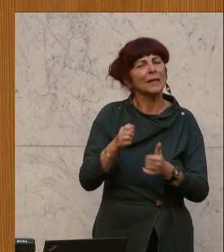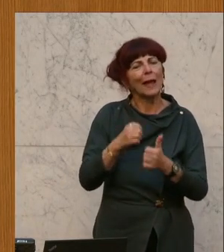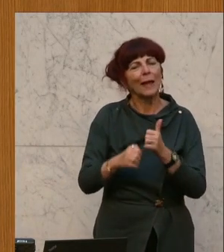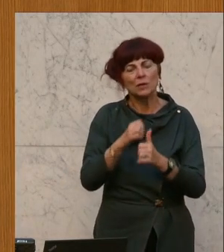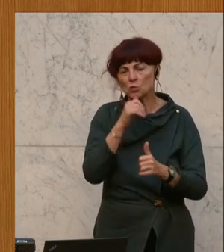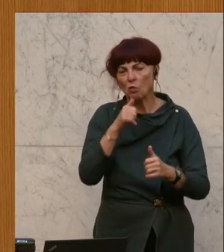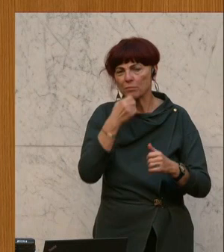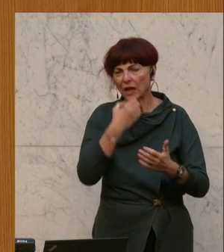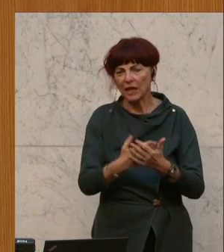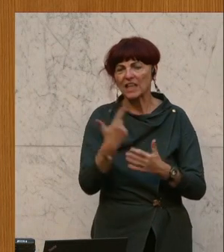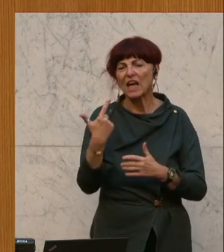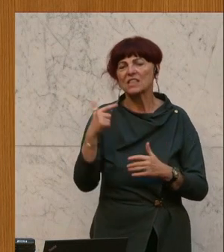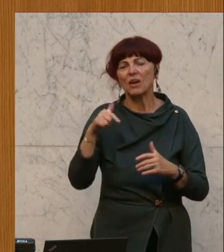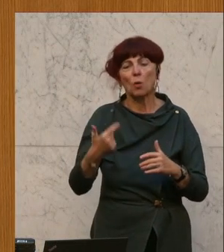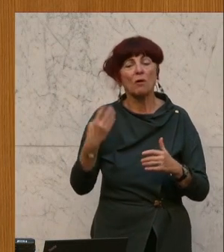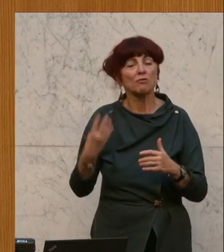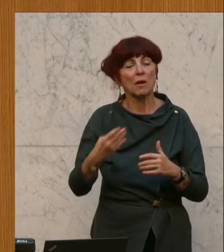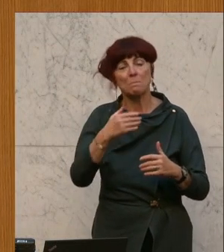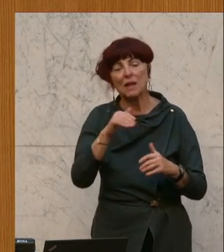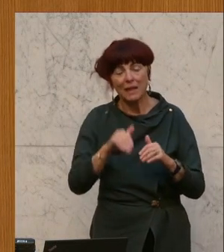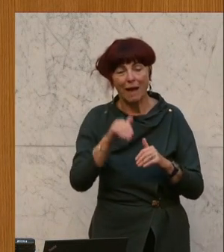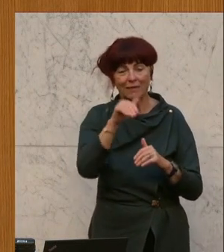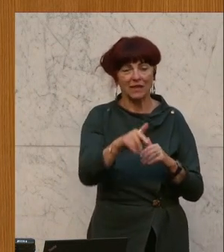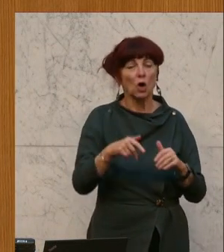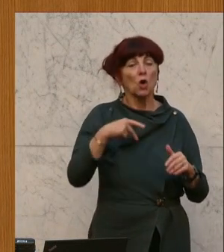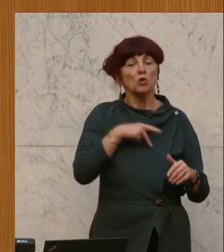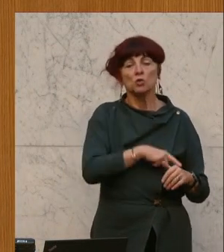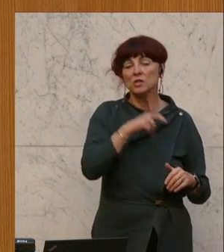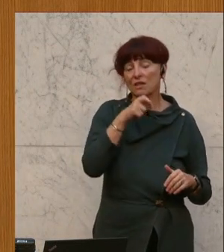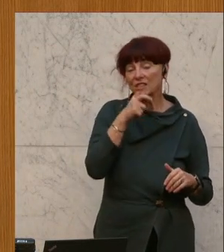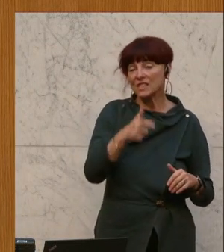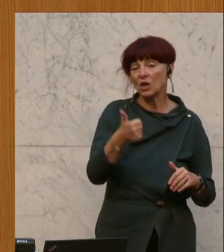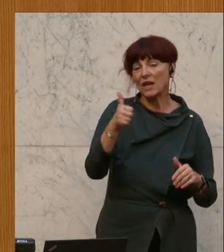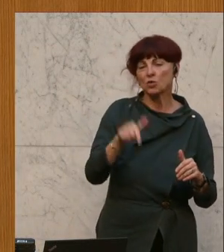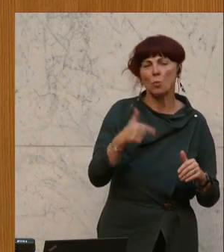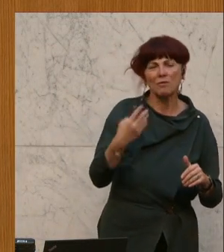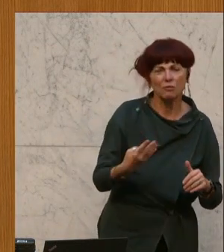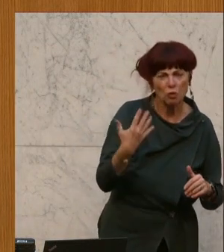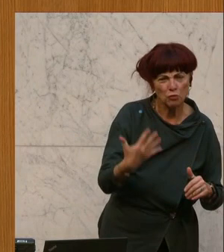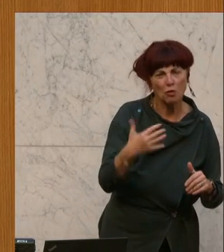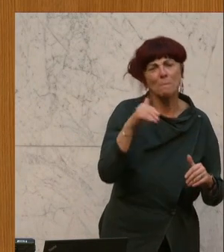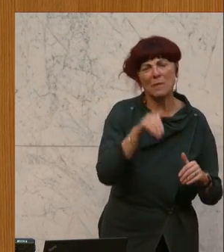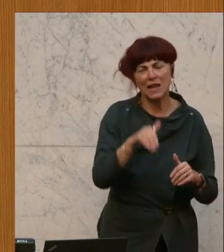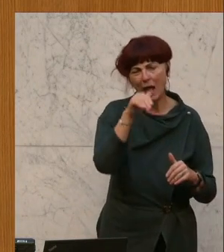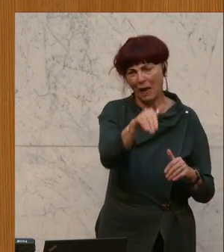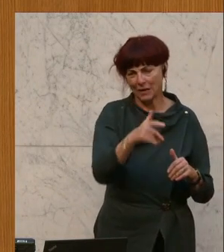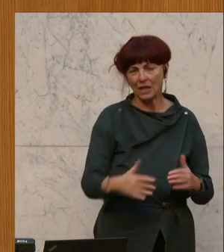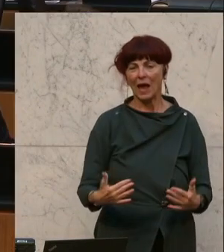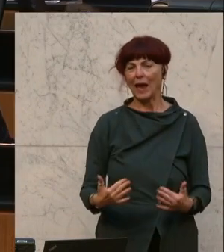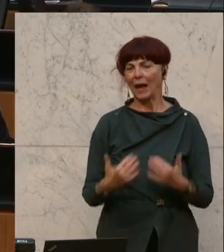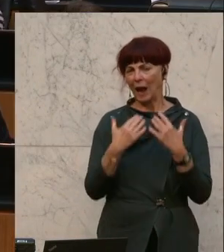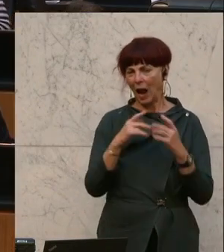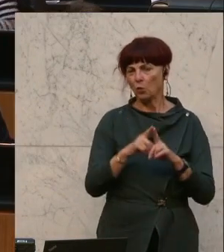Milliarden Euro. Die Sozialversicherung gab zum Beispiel 1,4 Milliarden Euro für Rehabilitation und Kuren aus.